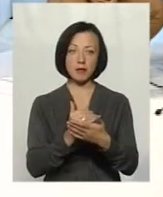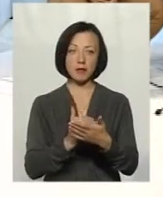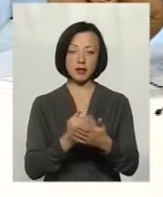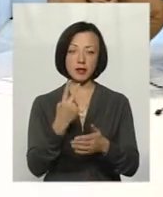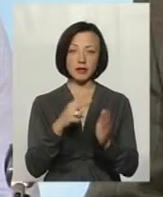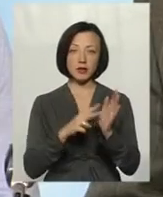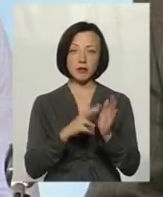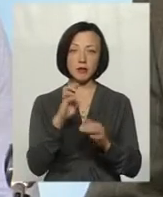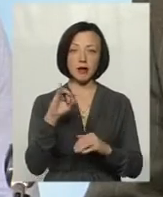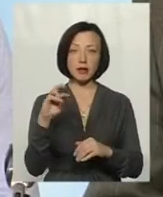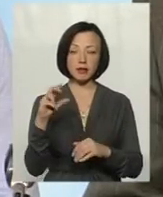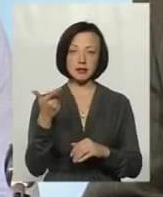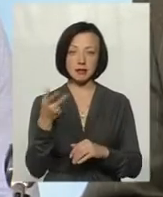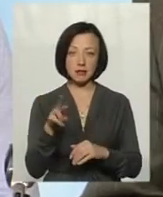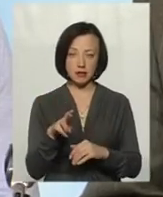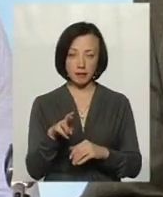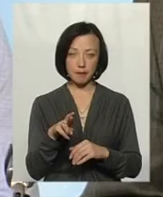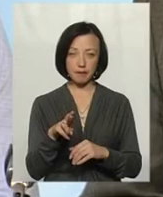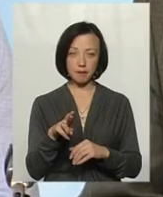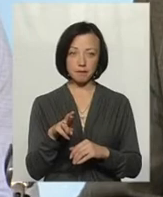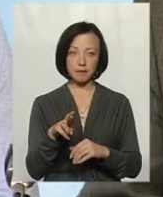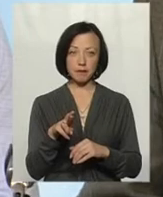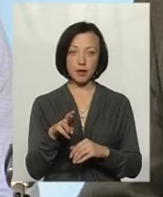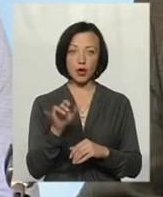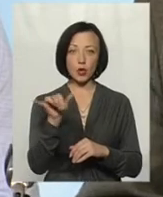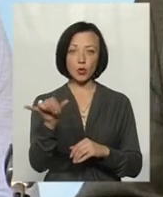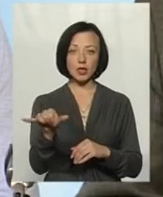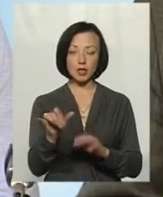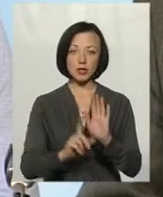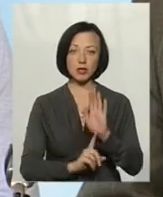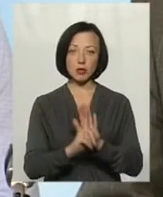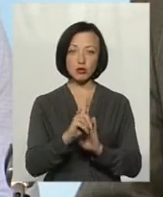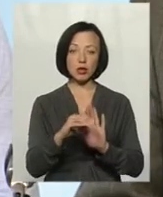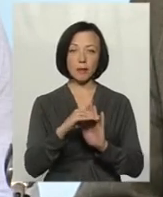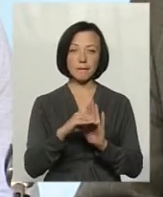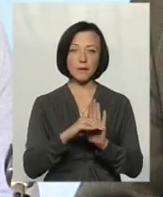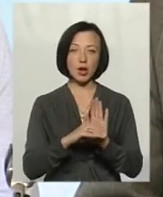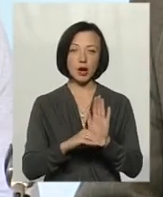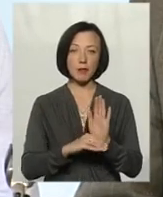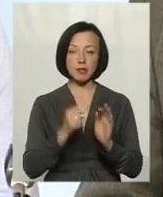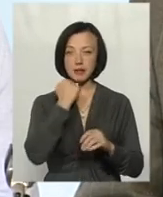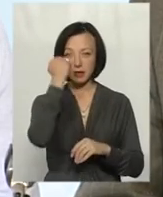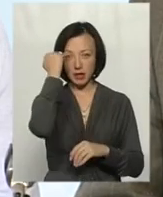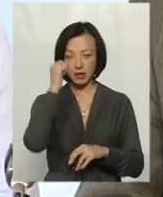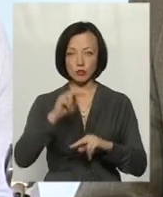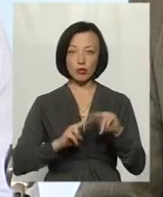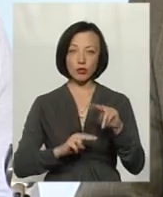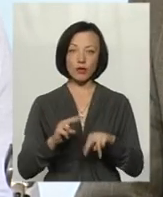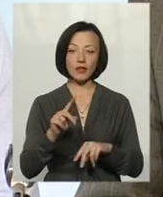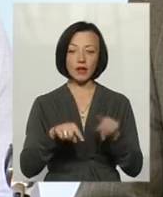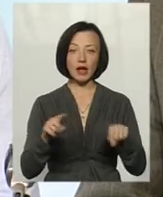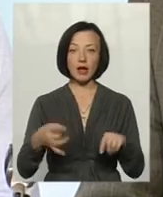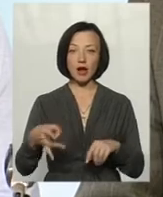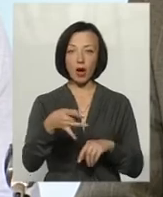березня по програмі «Планета». В них запущена програма, завдяки її збудовано в деяких